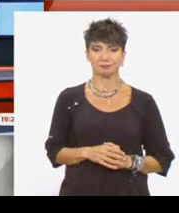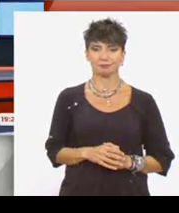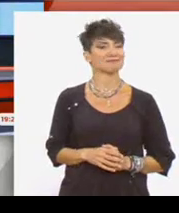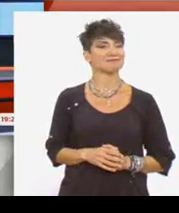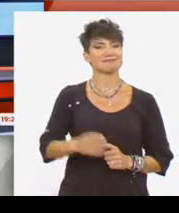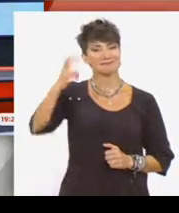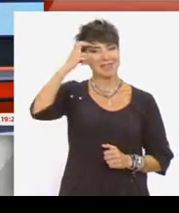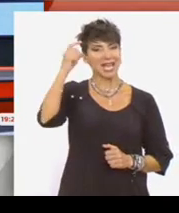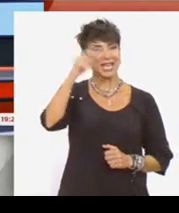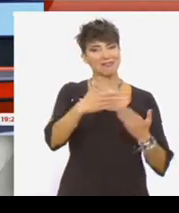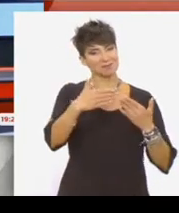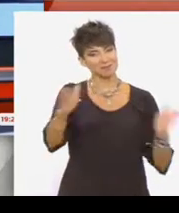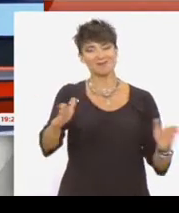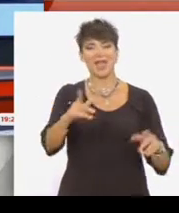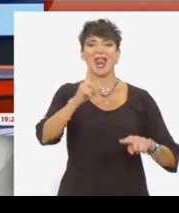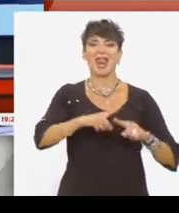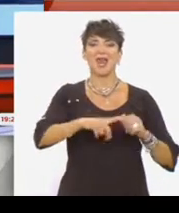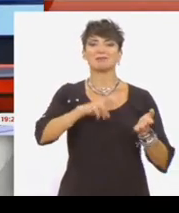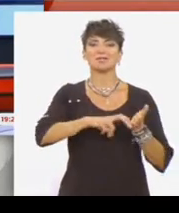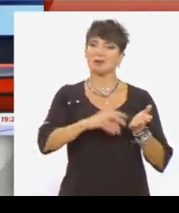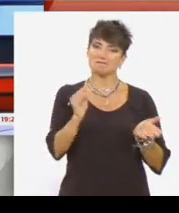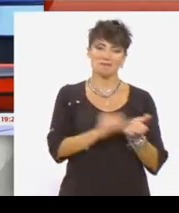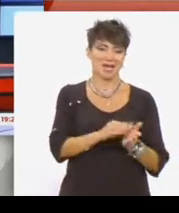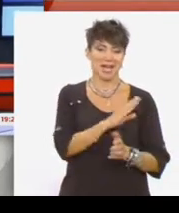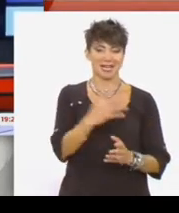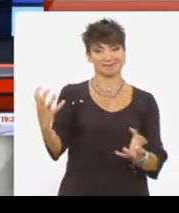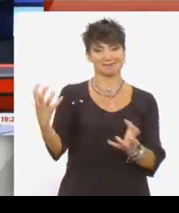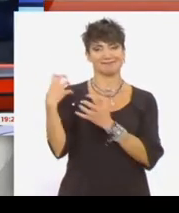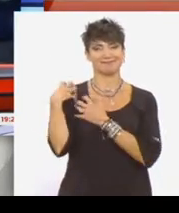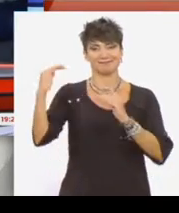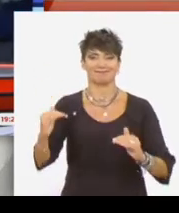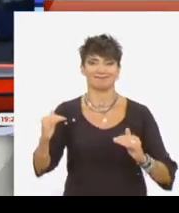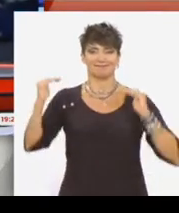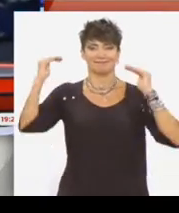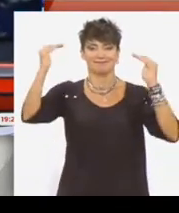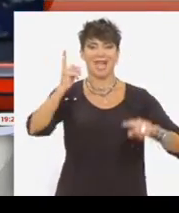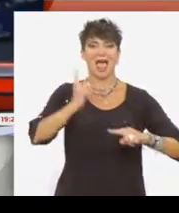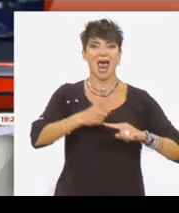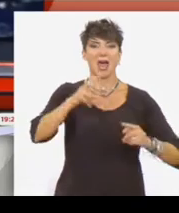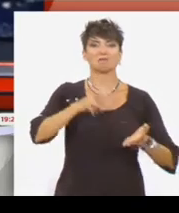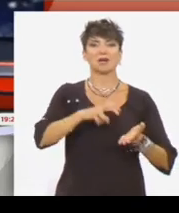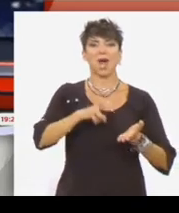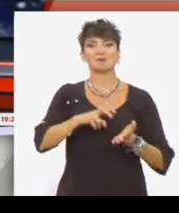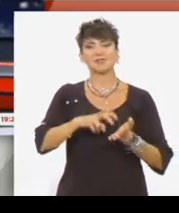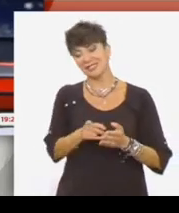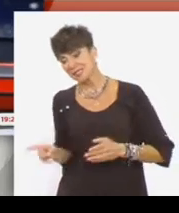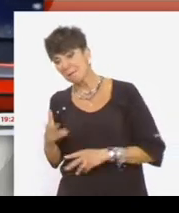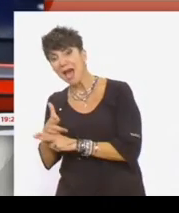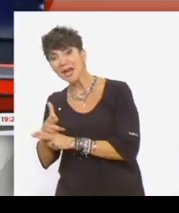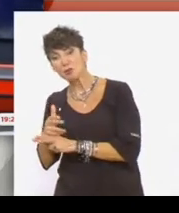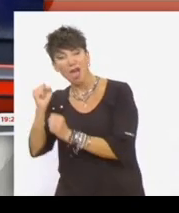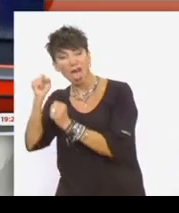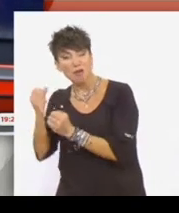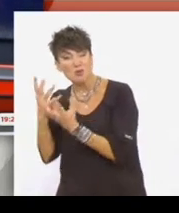Άνοιξε και πάλι κυρίες και κύριοι η ελληνική πρεσβεία στο Κίεβο. Την πρεσβεία αναμβάνει αναβαθμισμένος. Πλέον ο Έλληνας πρόξενος στη Μαριούπολη, ο οποίος έμεινε στην πόλη